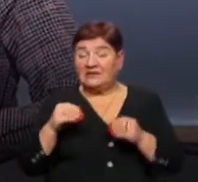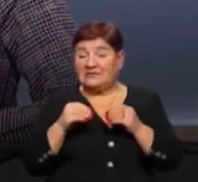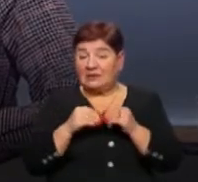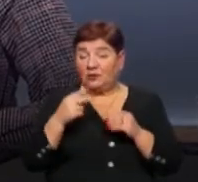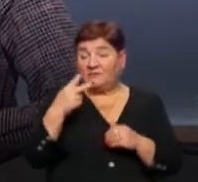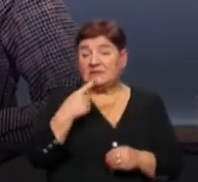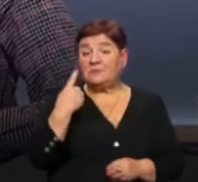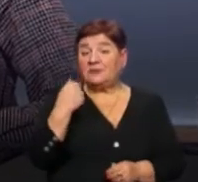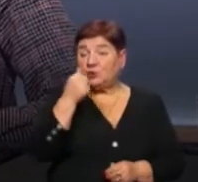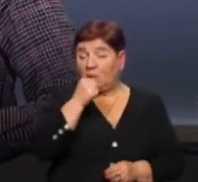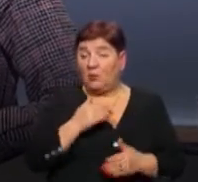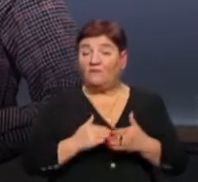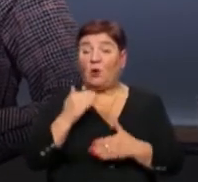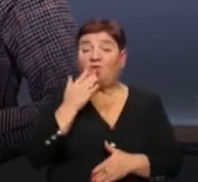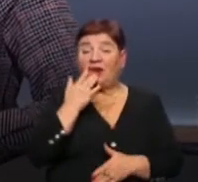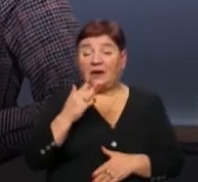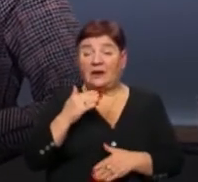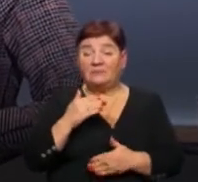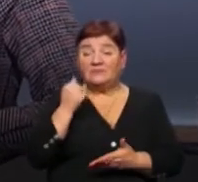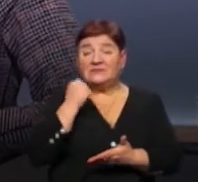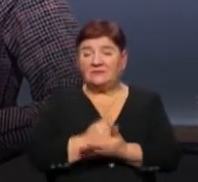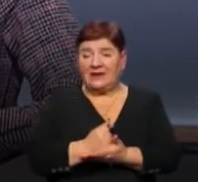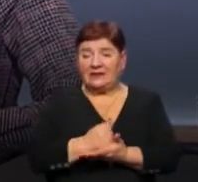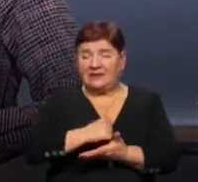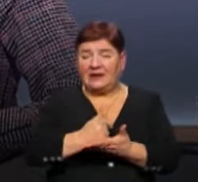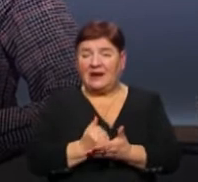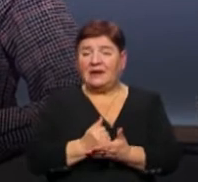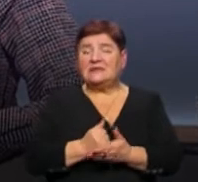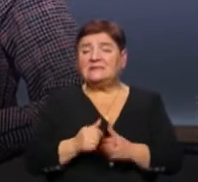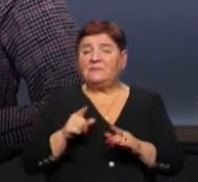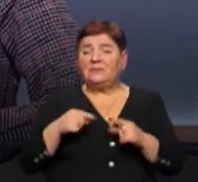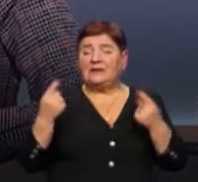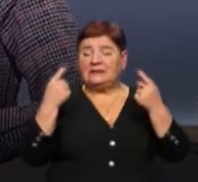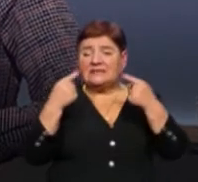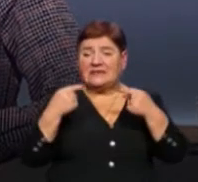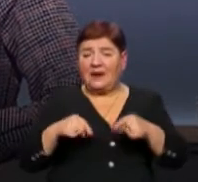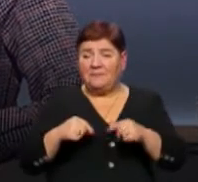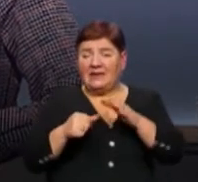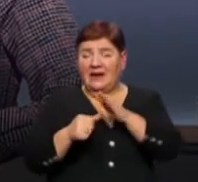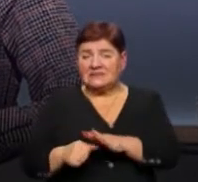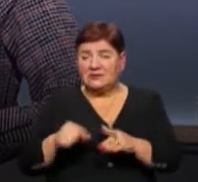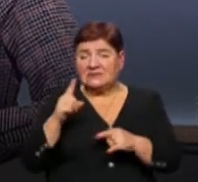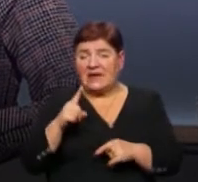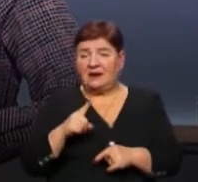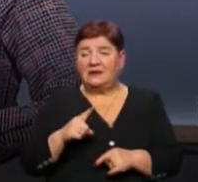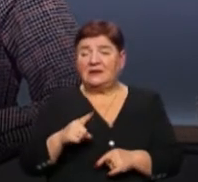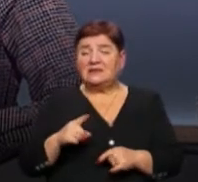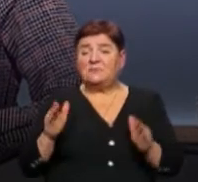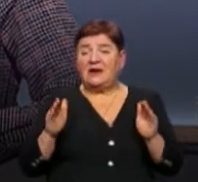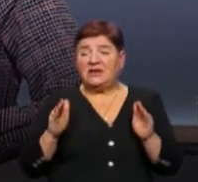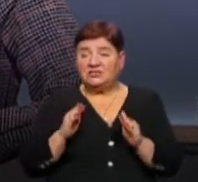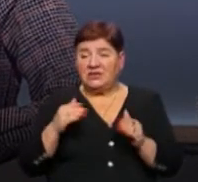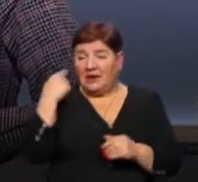2021 року Верховна Рада ухвалила закон, яким забороняється дискримінація у рекламі за ознакою статті та